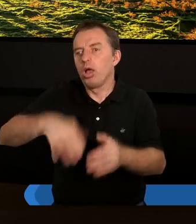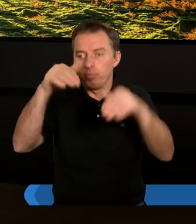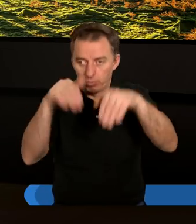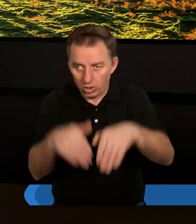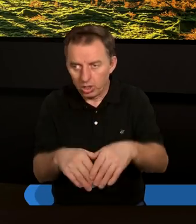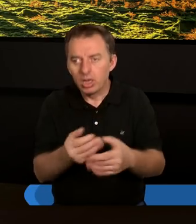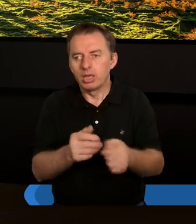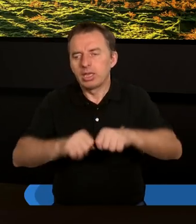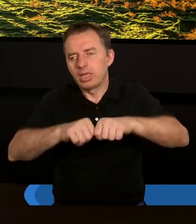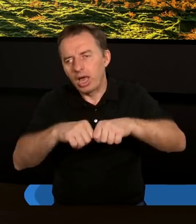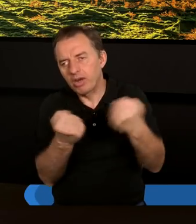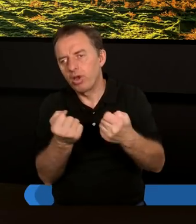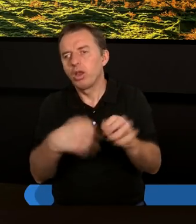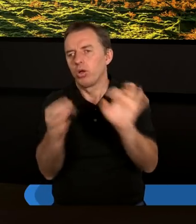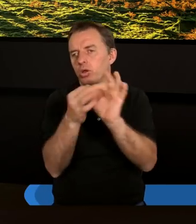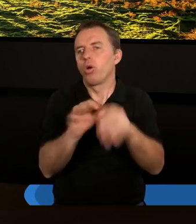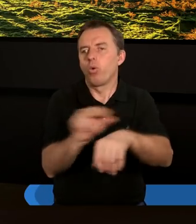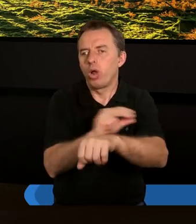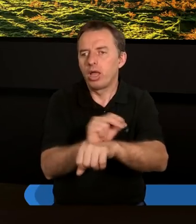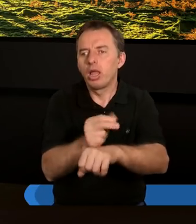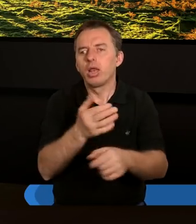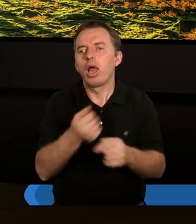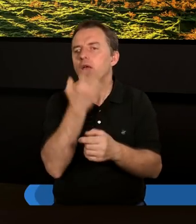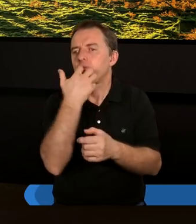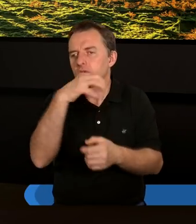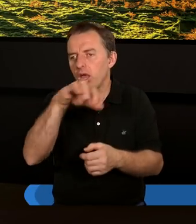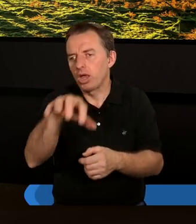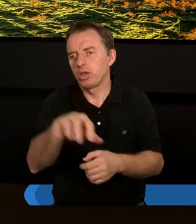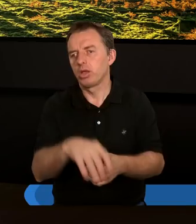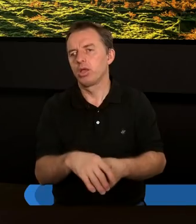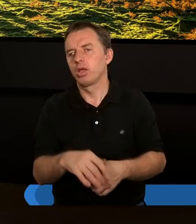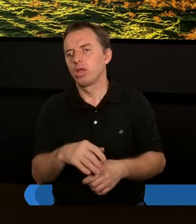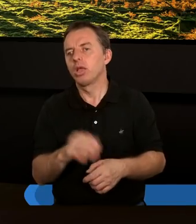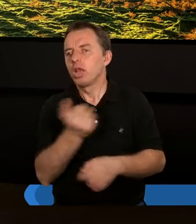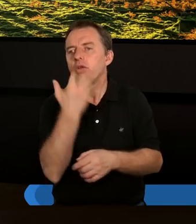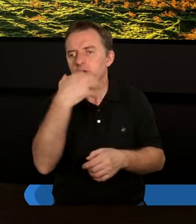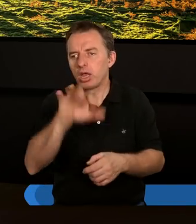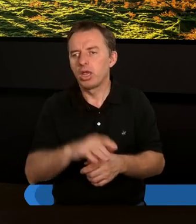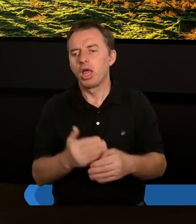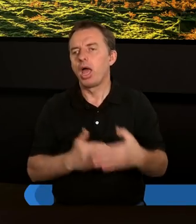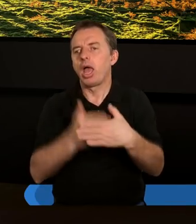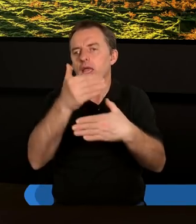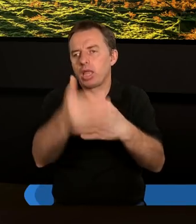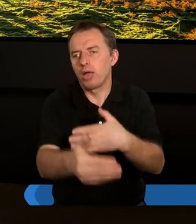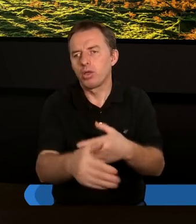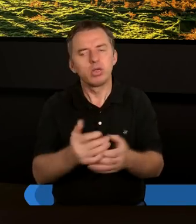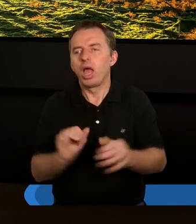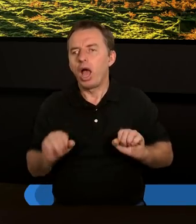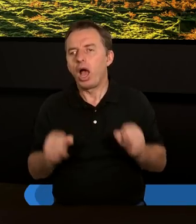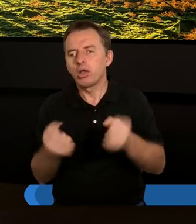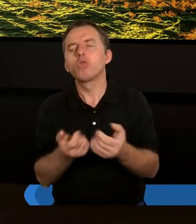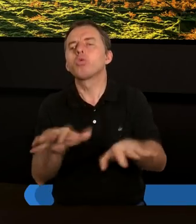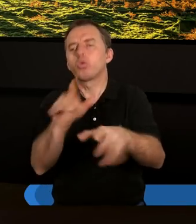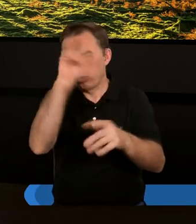jeżeli możesz jakieś zerwane relacje uleczyć na jak najwcześniej, na jak najwcześniejszym etapie, to nie